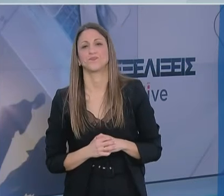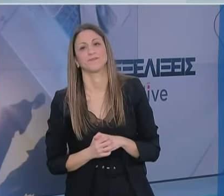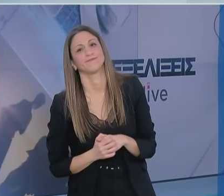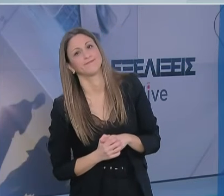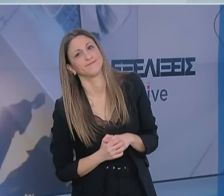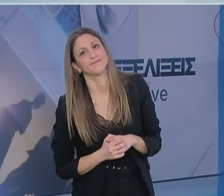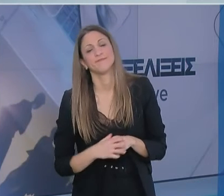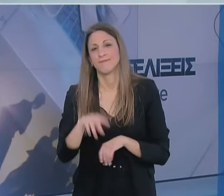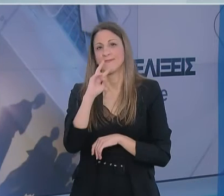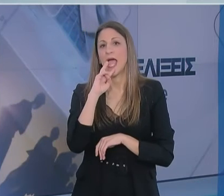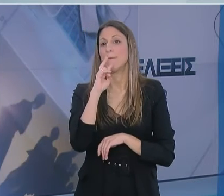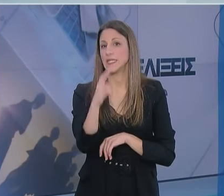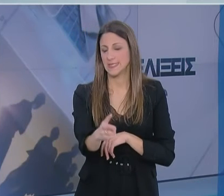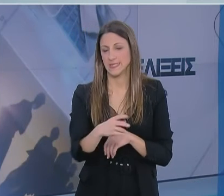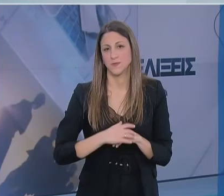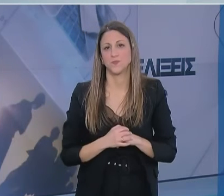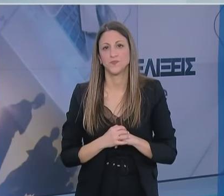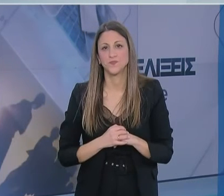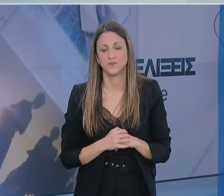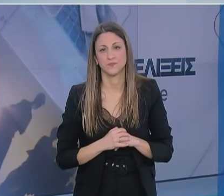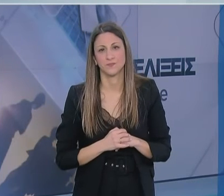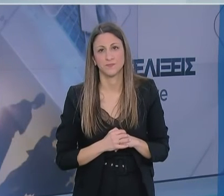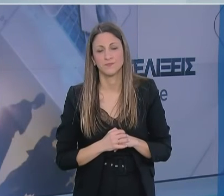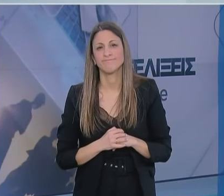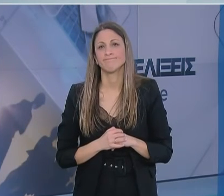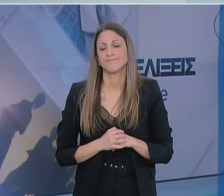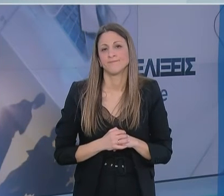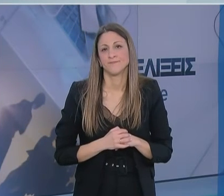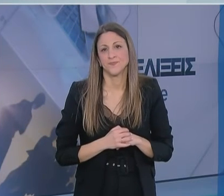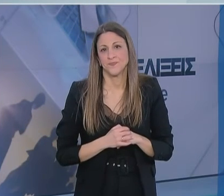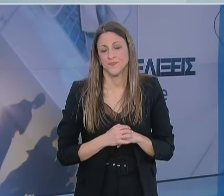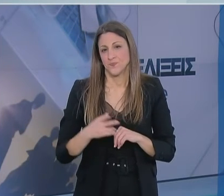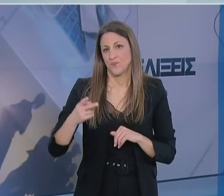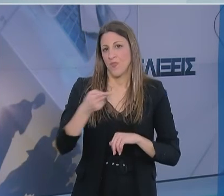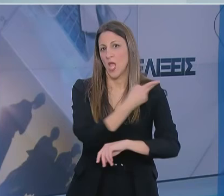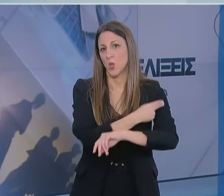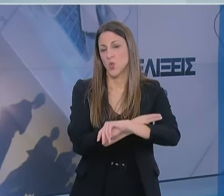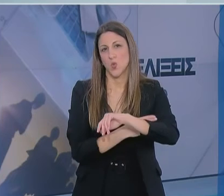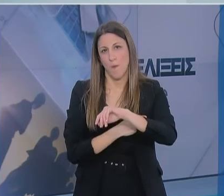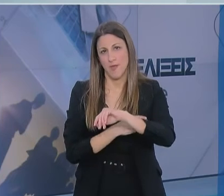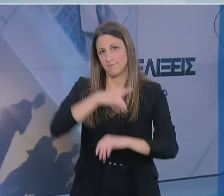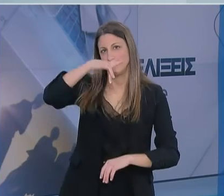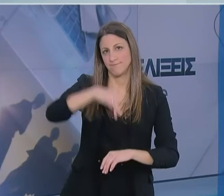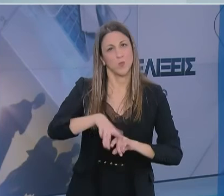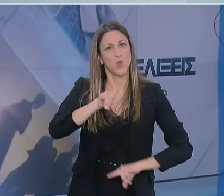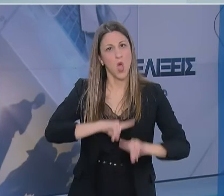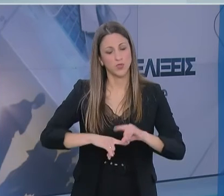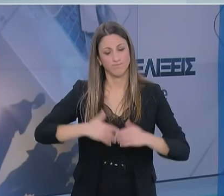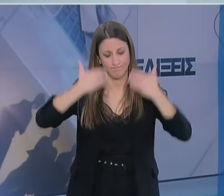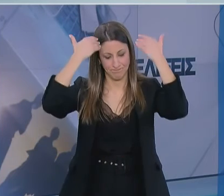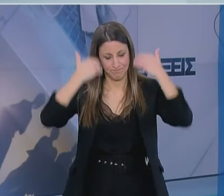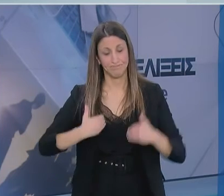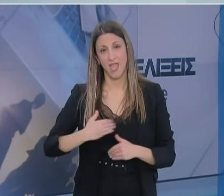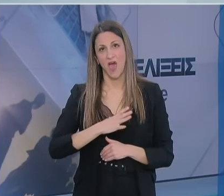Οι υπηρεσίες που παρέχει ένα σύστημα υγείας έχουν επίκεντρο τον άνθρωπο. Αυτόν τον σκοπό